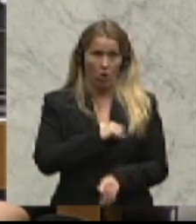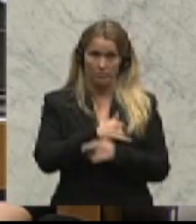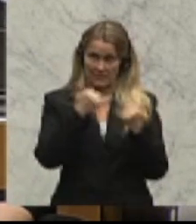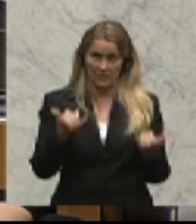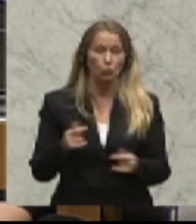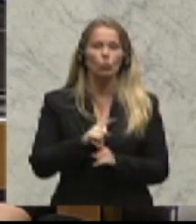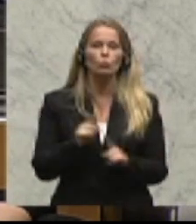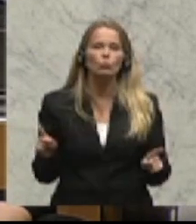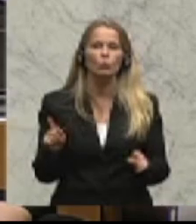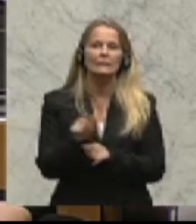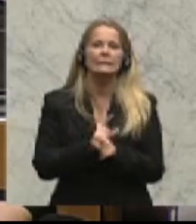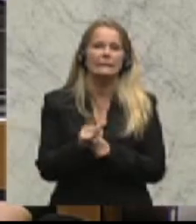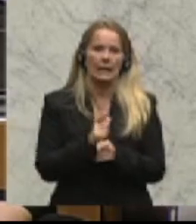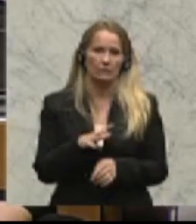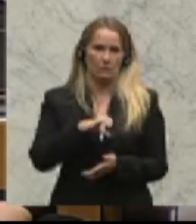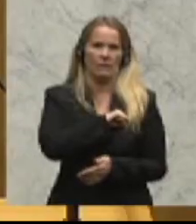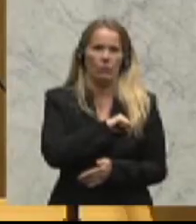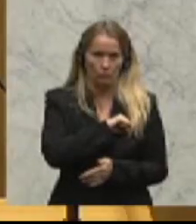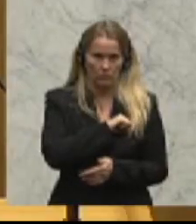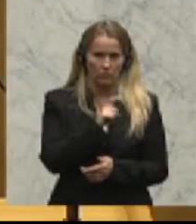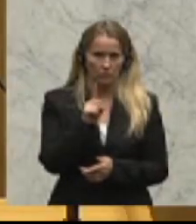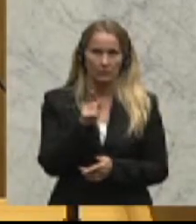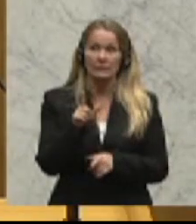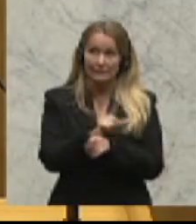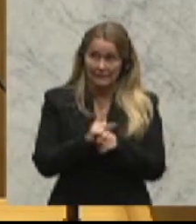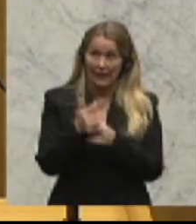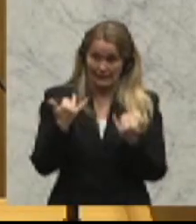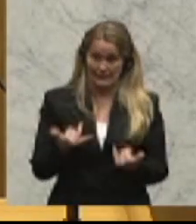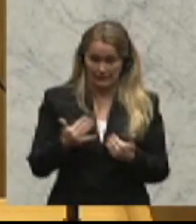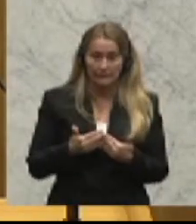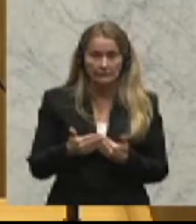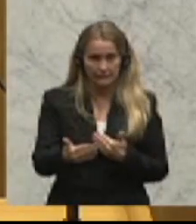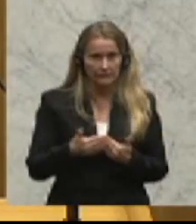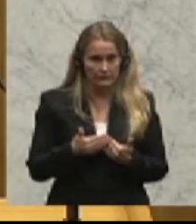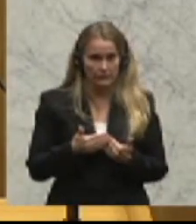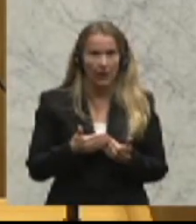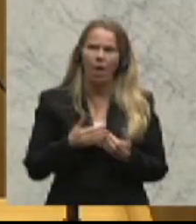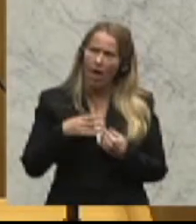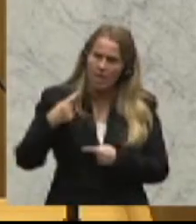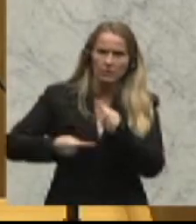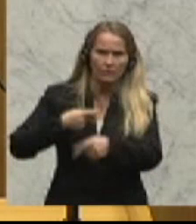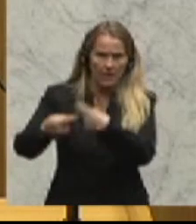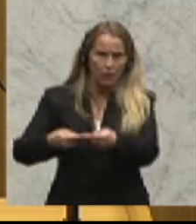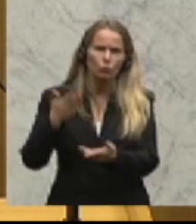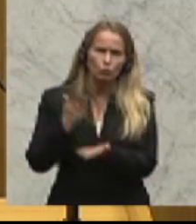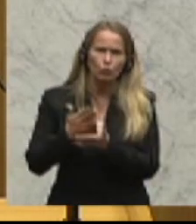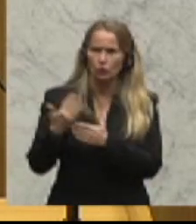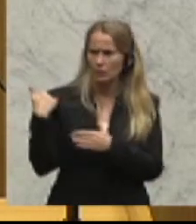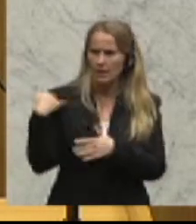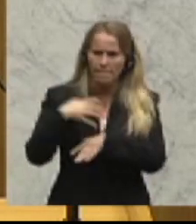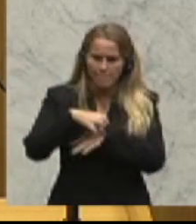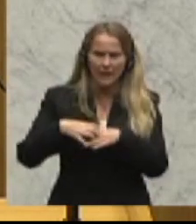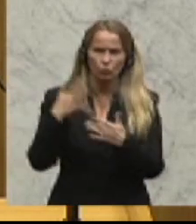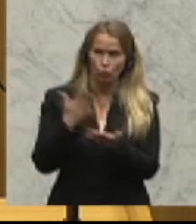lediglich Zeit gewonnen. Wir haben Zeit gewonnen für eine Entwicklung, die sich seit März dieses Jahres